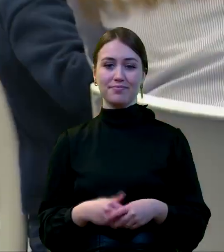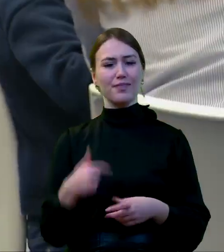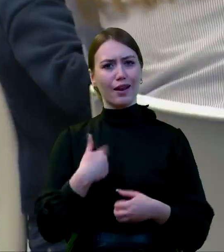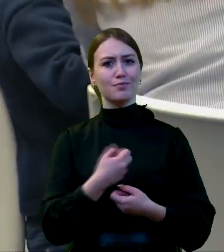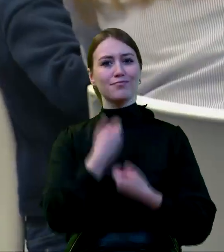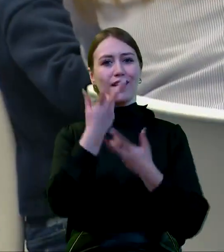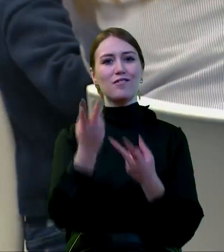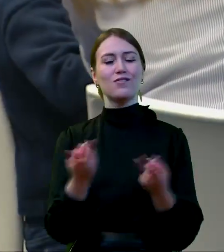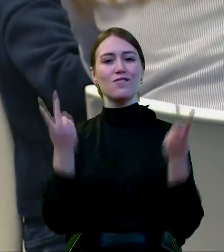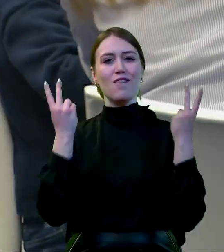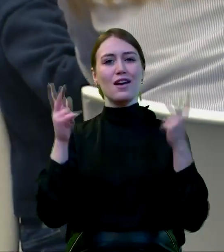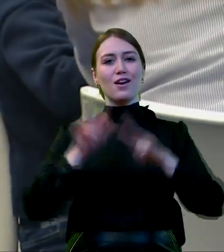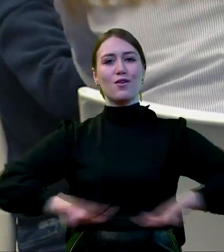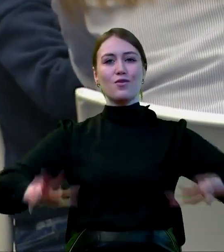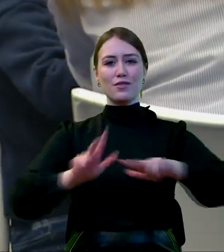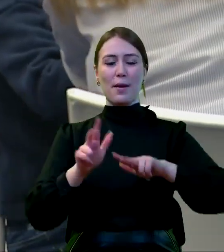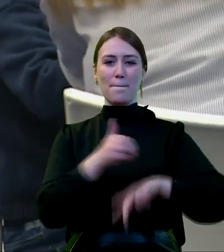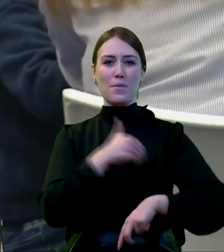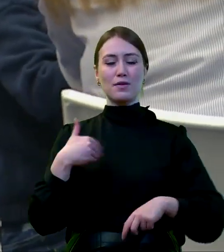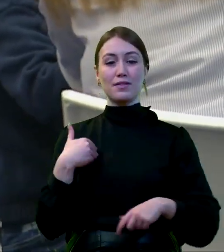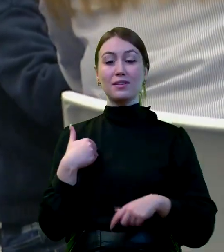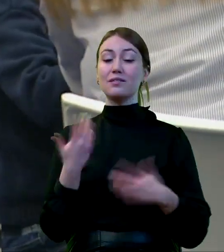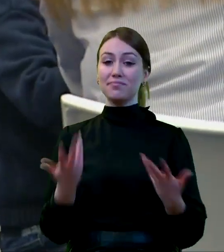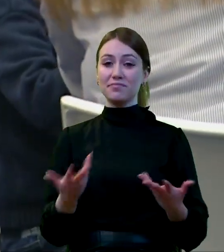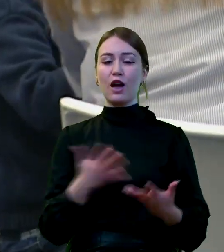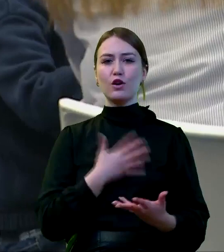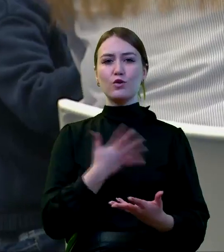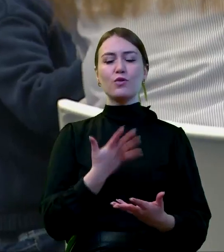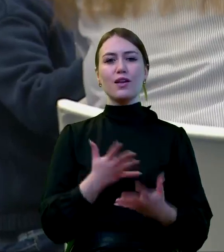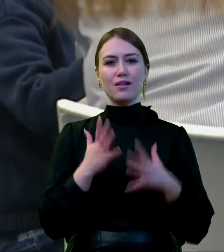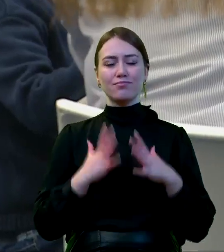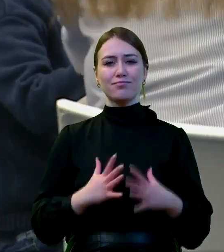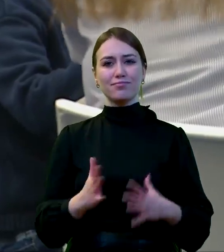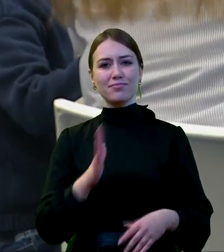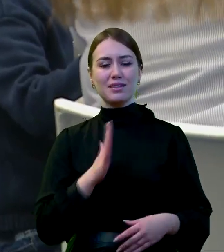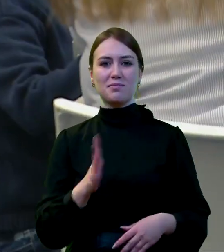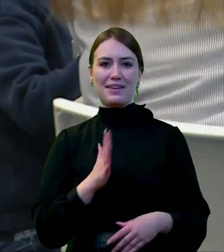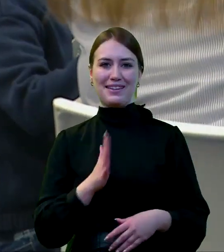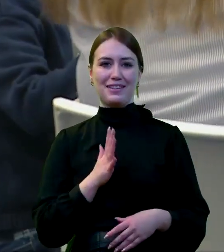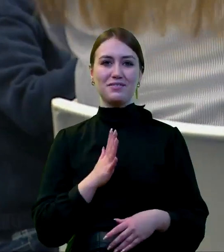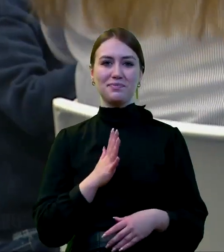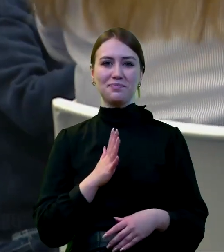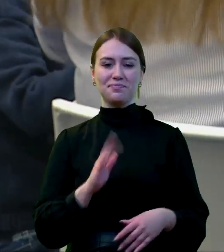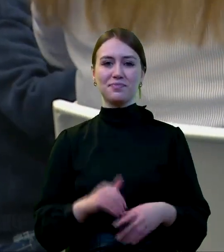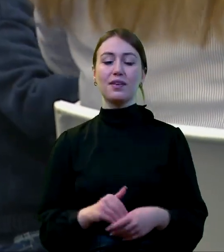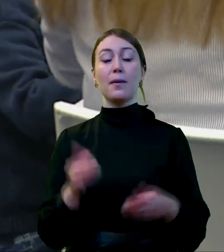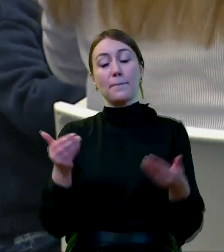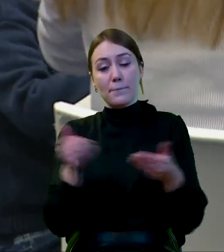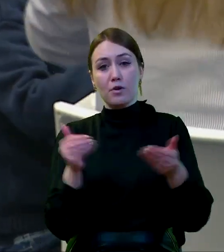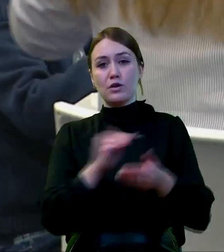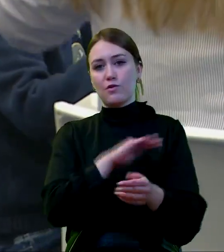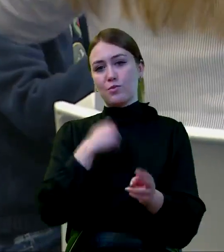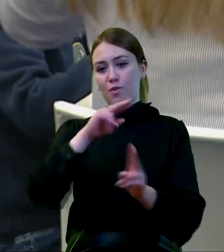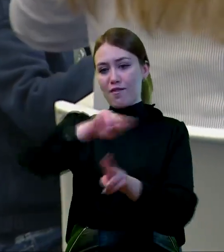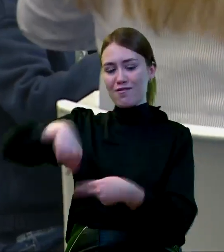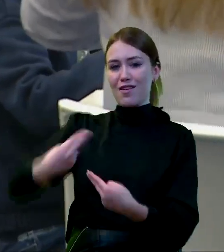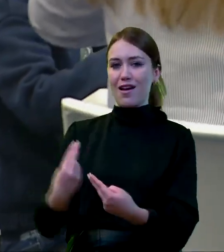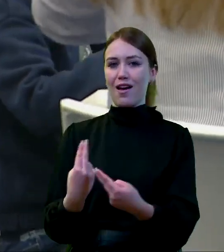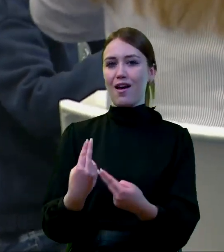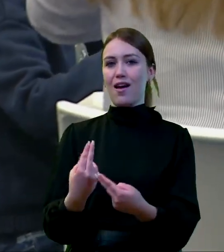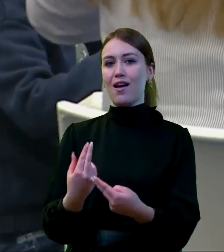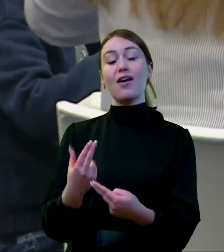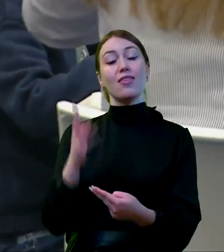co jest ważne dla polskich rodzin, to jest takie poczucie stabilności, czyli możliwość powrotu,